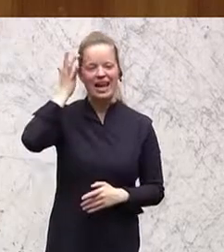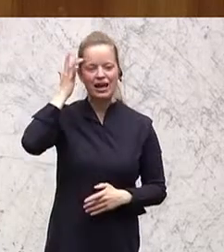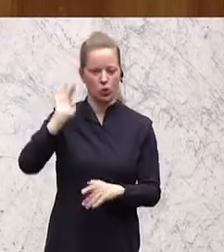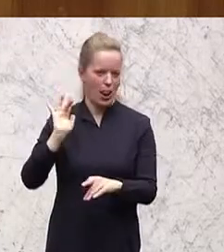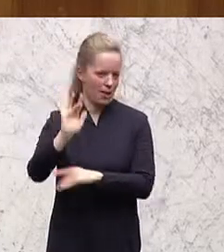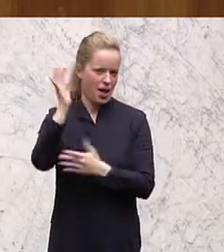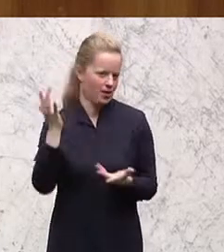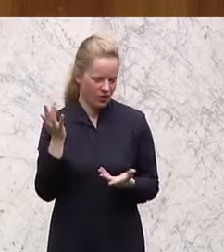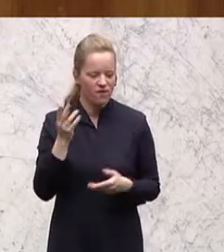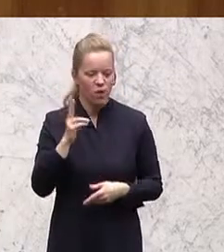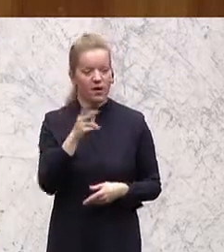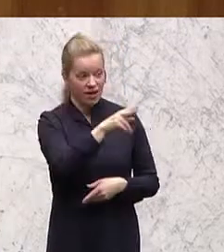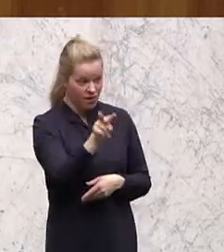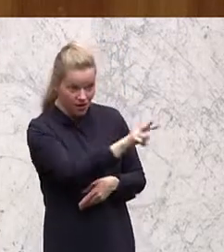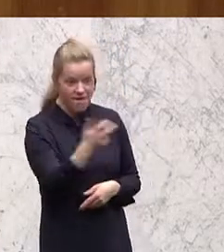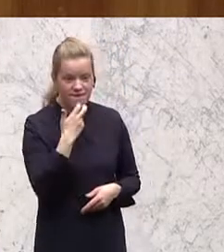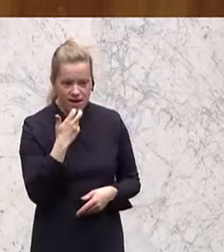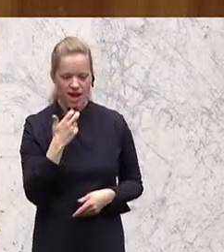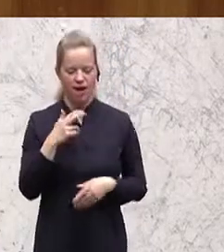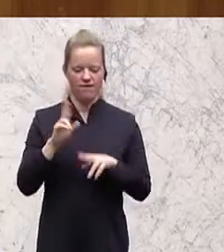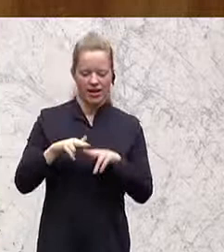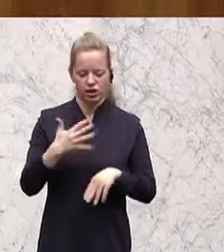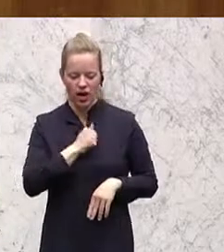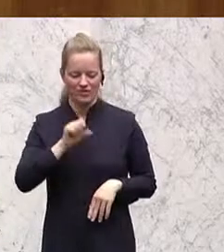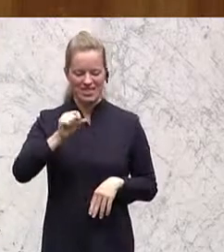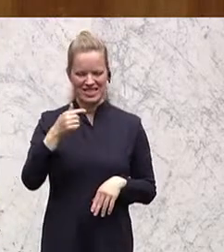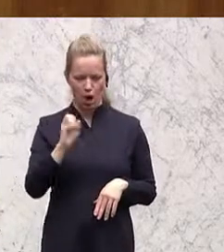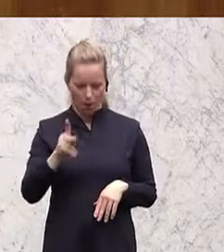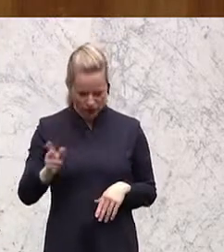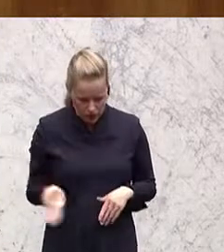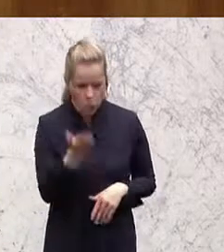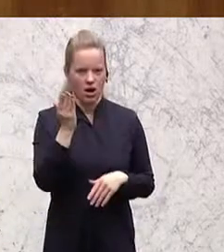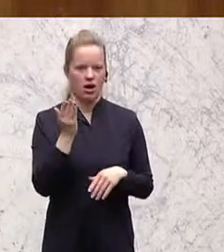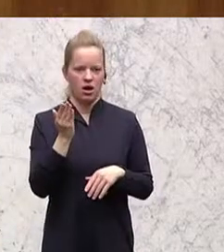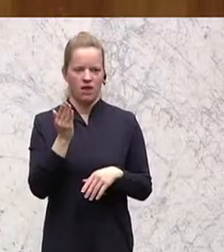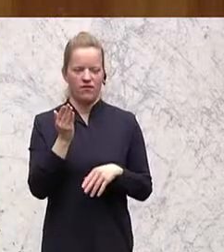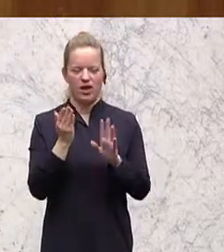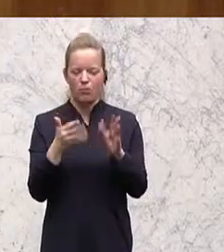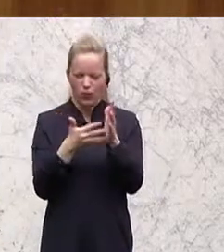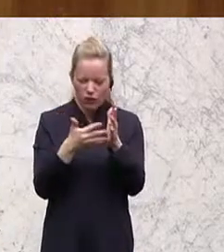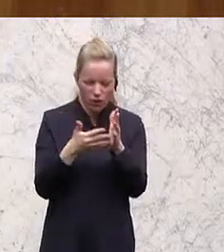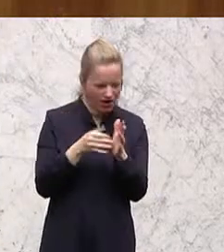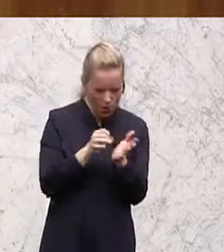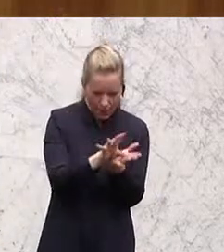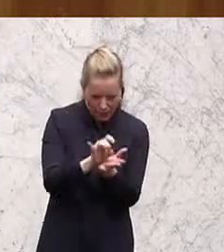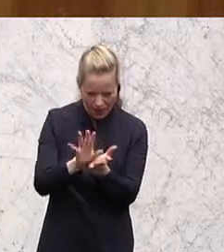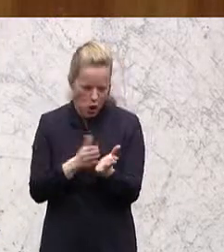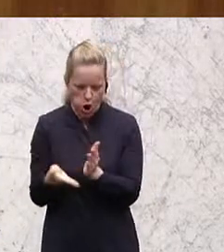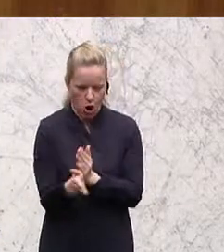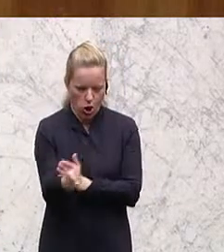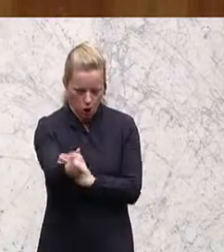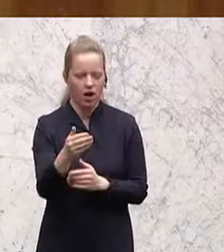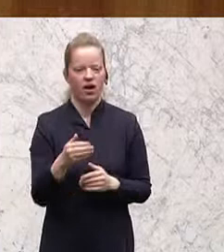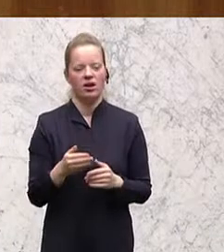nämlich wollt, ist, dass jeder, der sich durch die STEOP durchwinden kann, durch Knockout-Prüfungen, durch überfüllte Seminare, der sich durchwurschteln kann, der kann ein